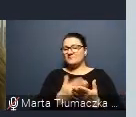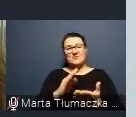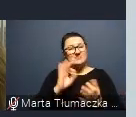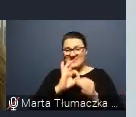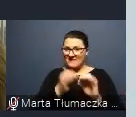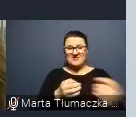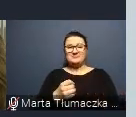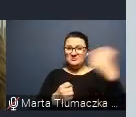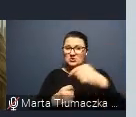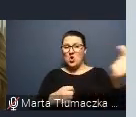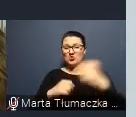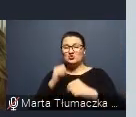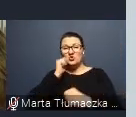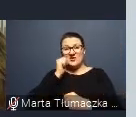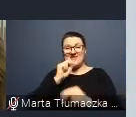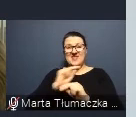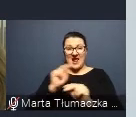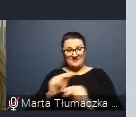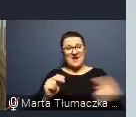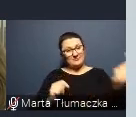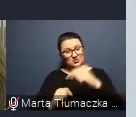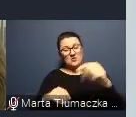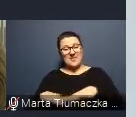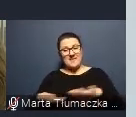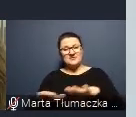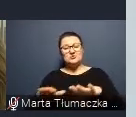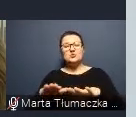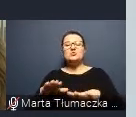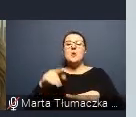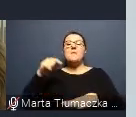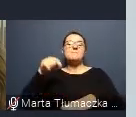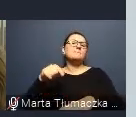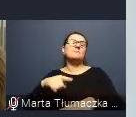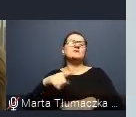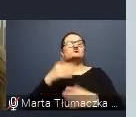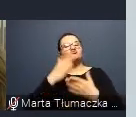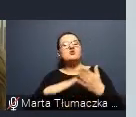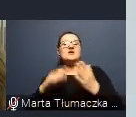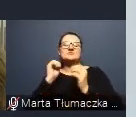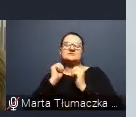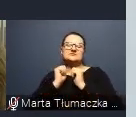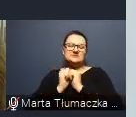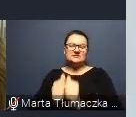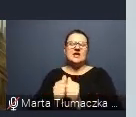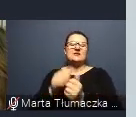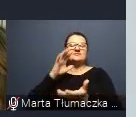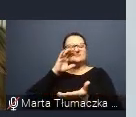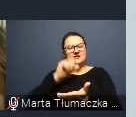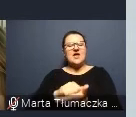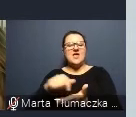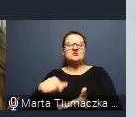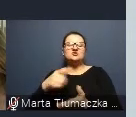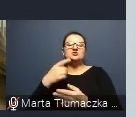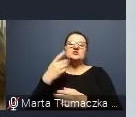codziennej terapii, to my pewne zadania przynajmniej raz na 45 minut staramy się wykonywać zdalnie, tak żeby dziecko